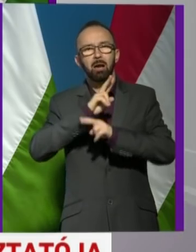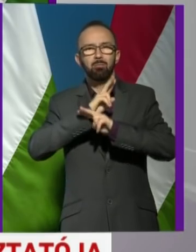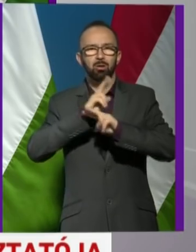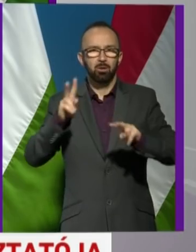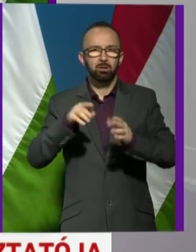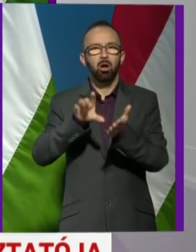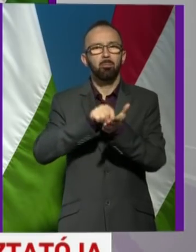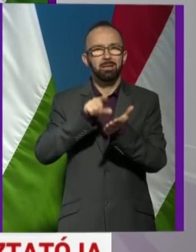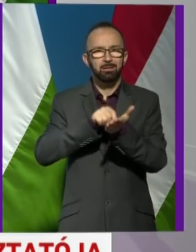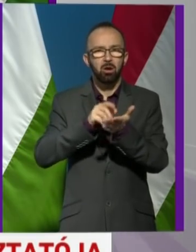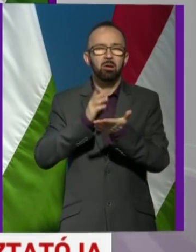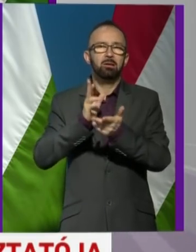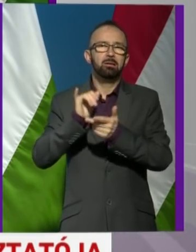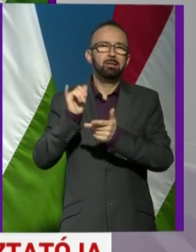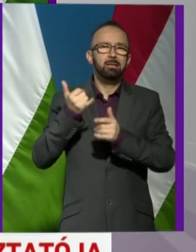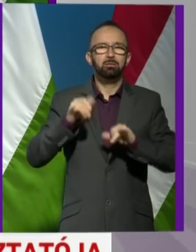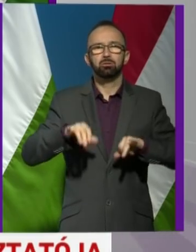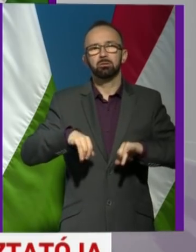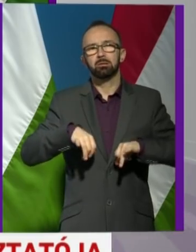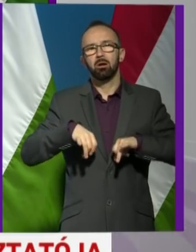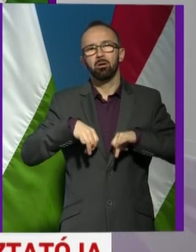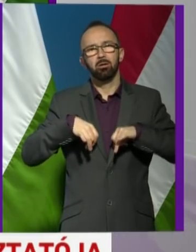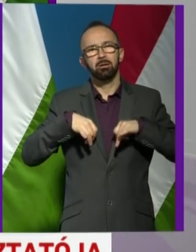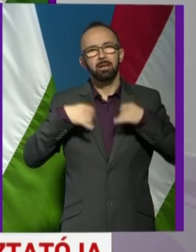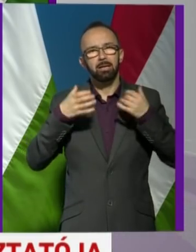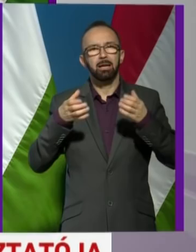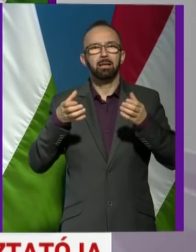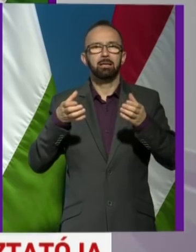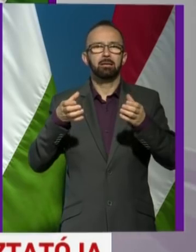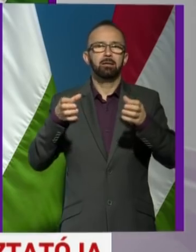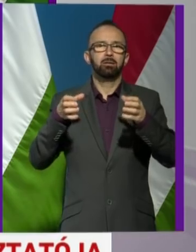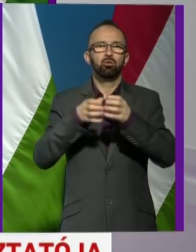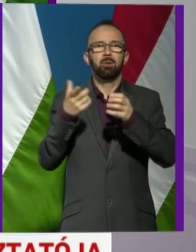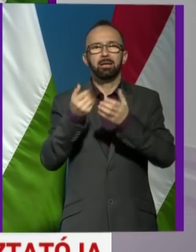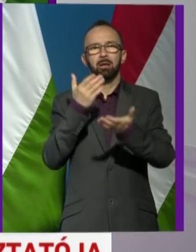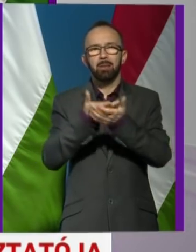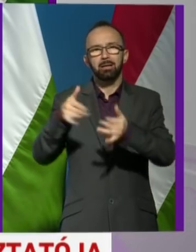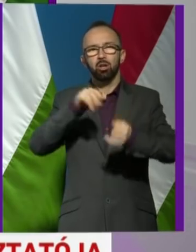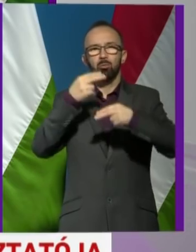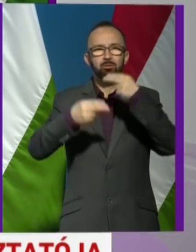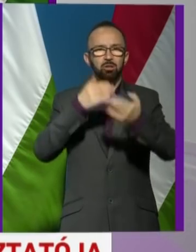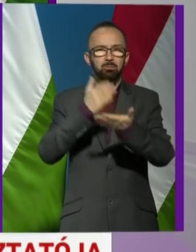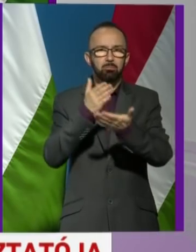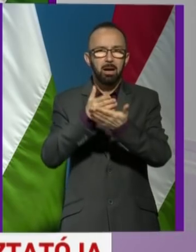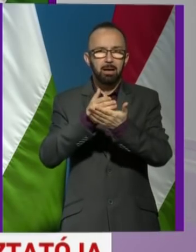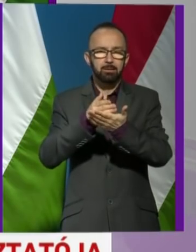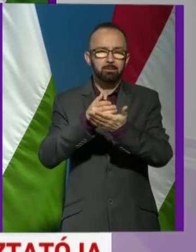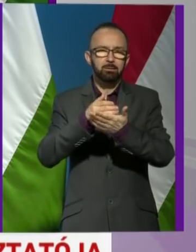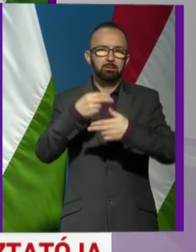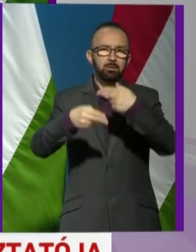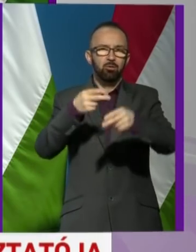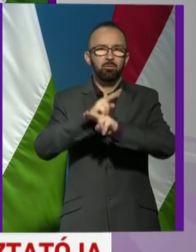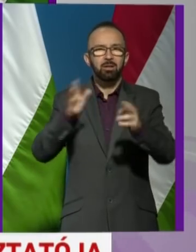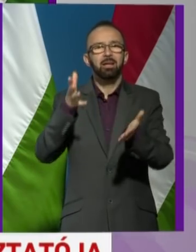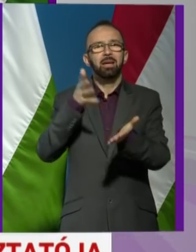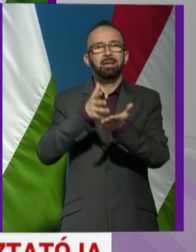és akár a reggeli tömeggel tulajdonképpen már laborvizsgálat alatt van konkrétan Egerbe,